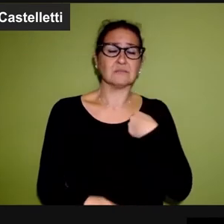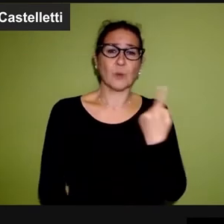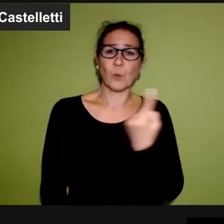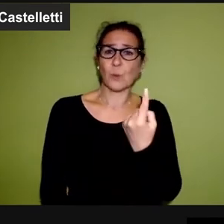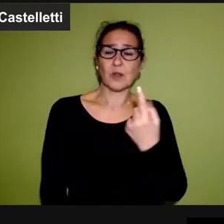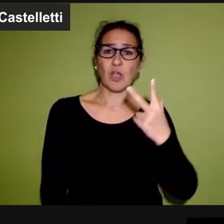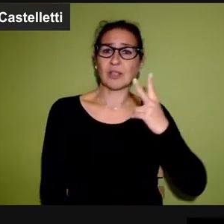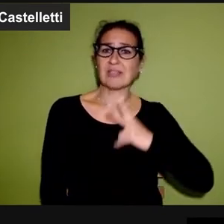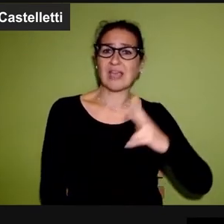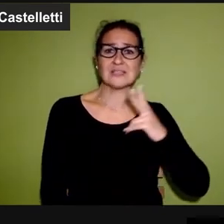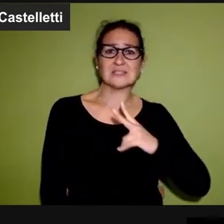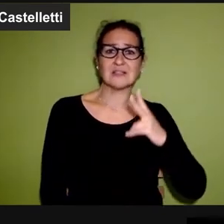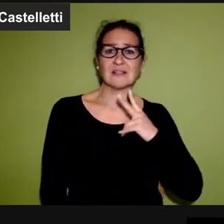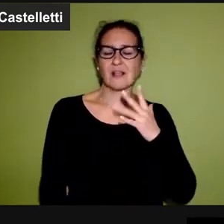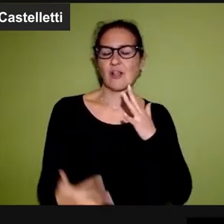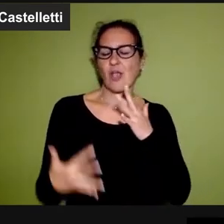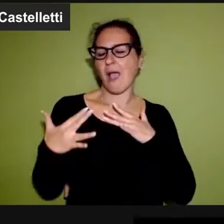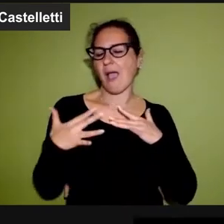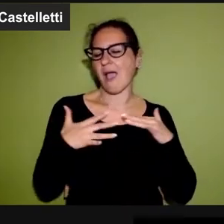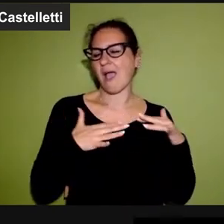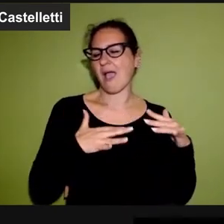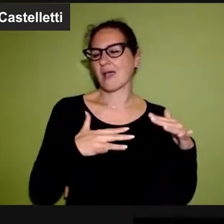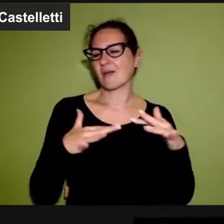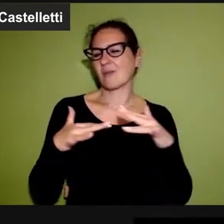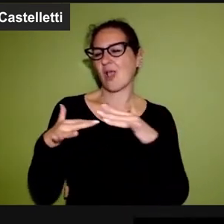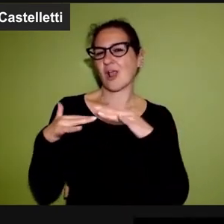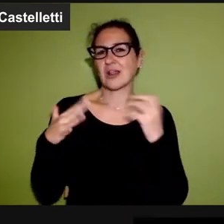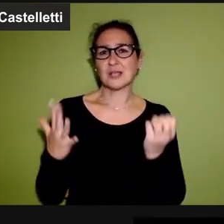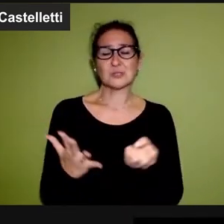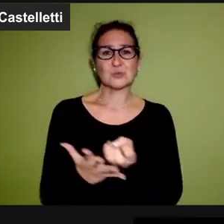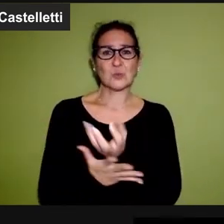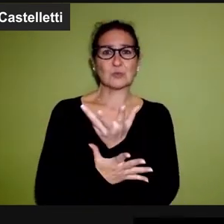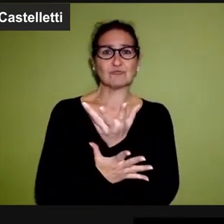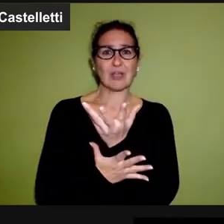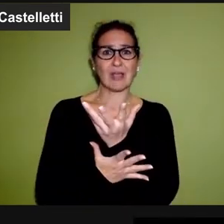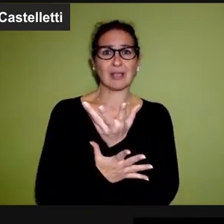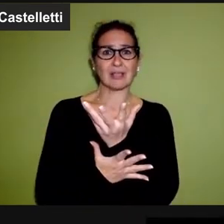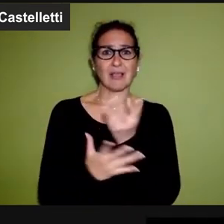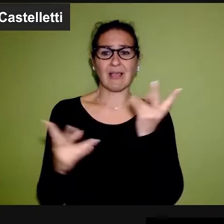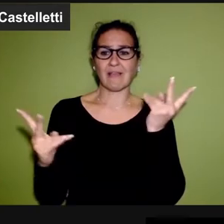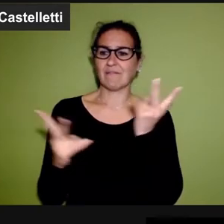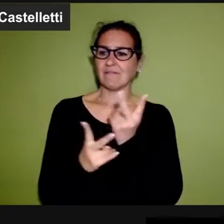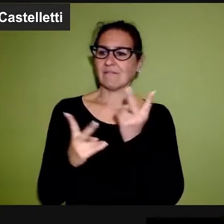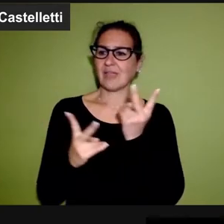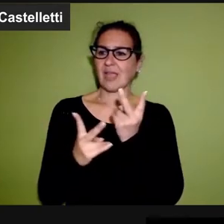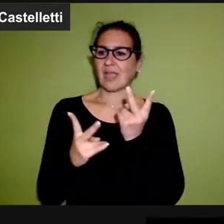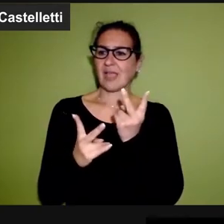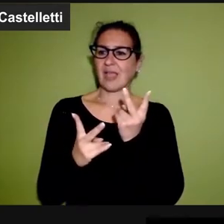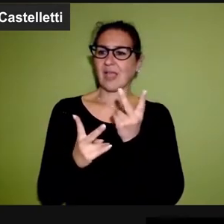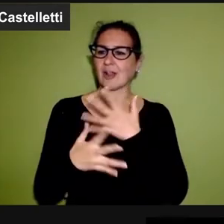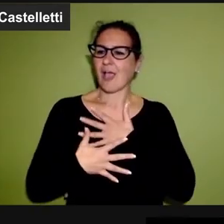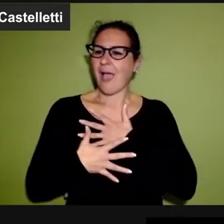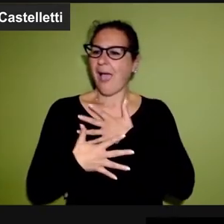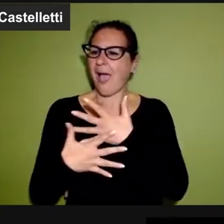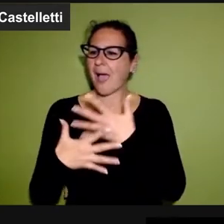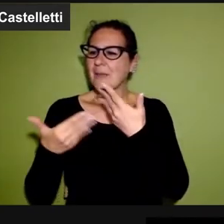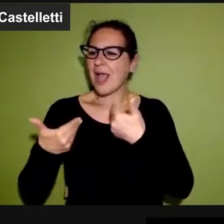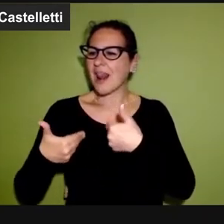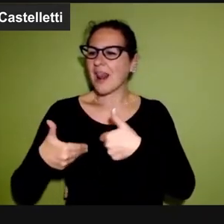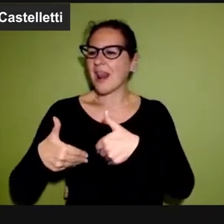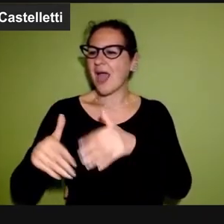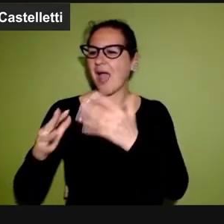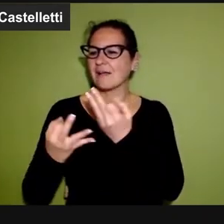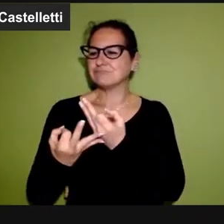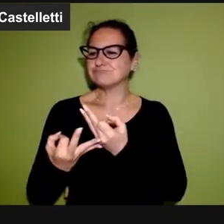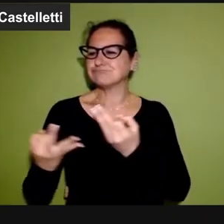Posso solo esprimere un desiderio che accada armoniosamente e che io lasci la vita come si lasciano tutte le cose